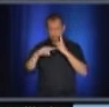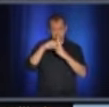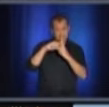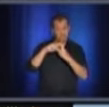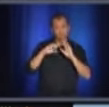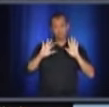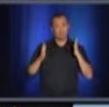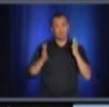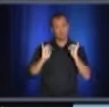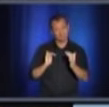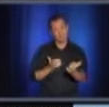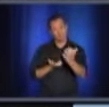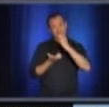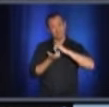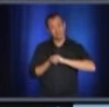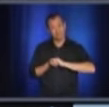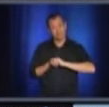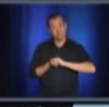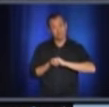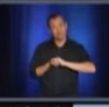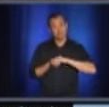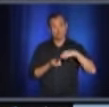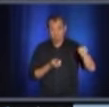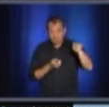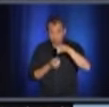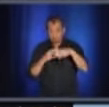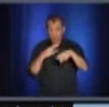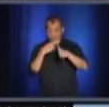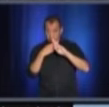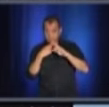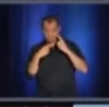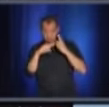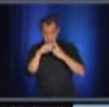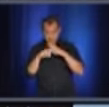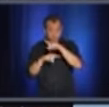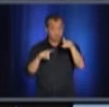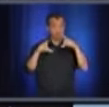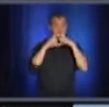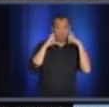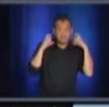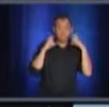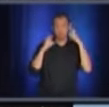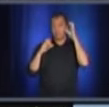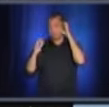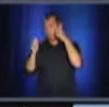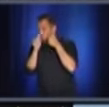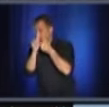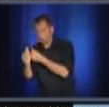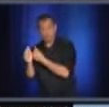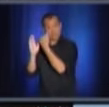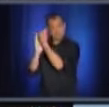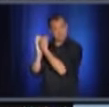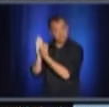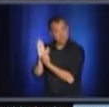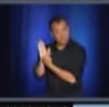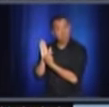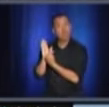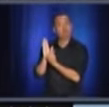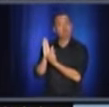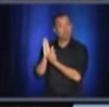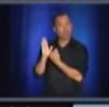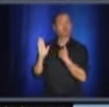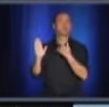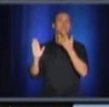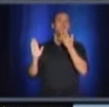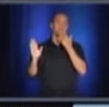grande et la très grande majorité des gens au port du masque, au respect des directives, qu'on est mieux y aller sur une approche qui